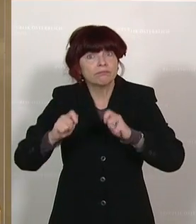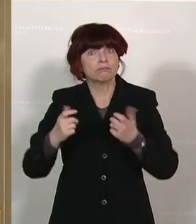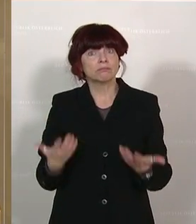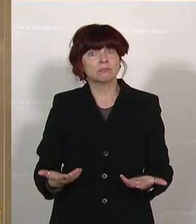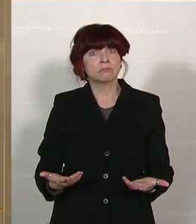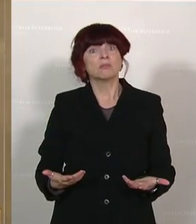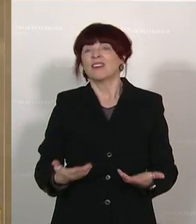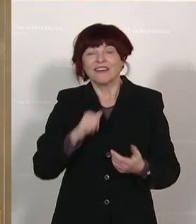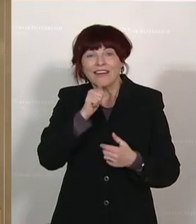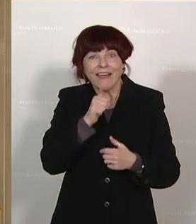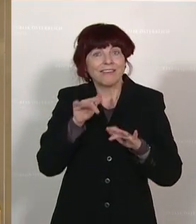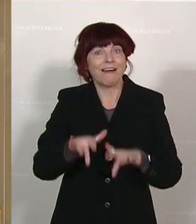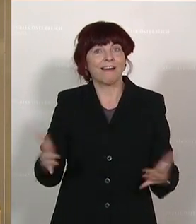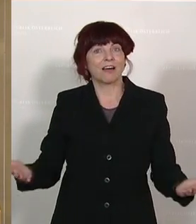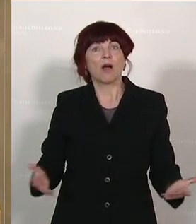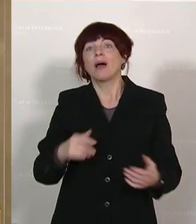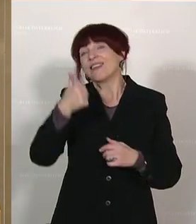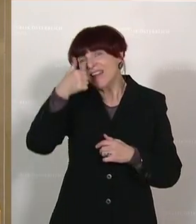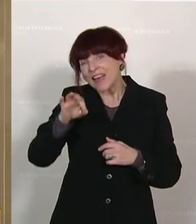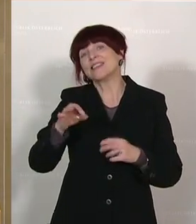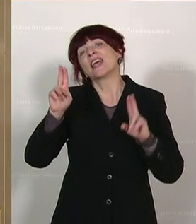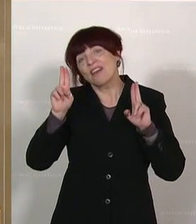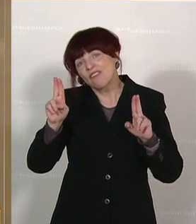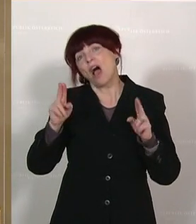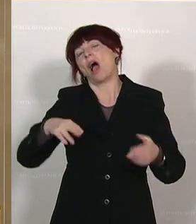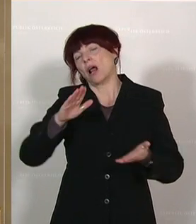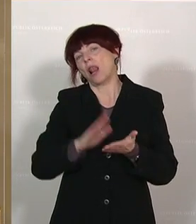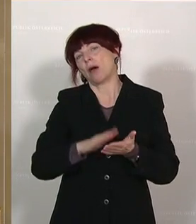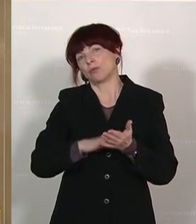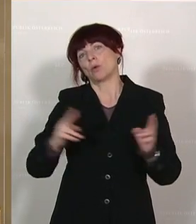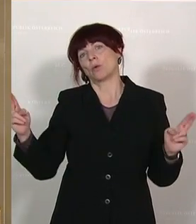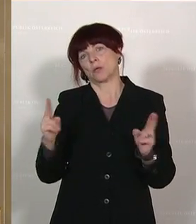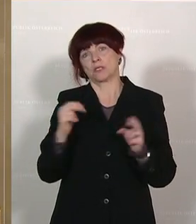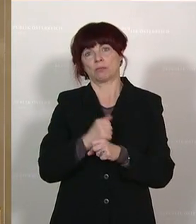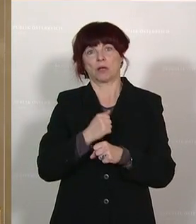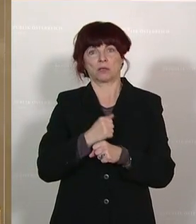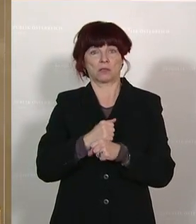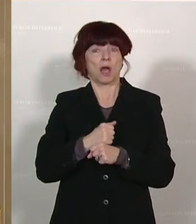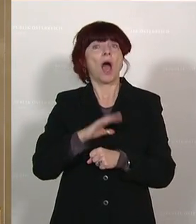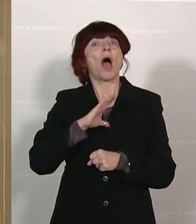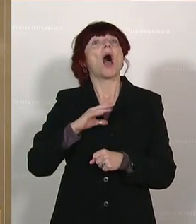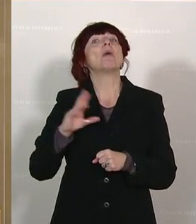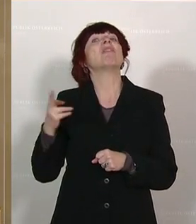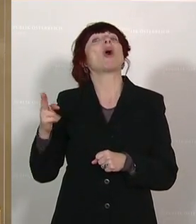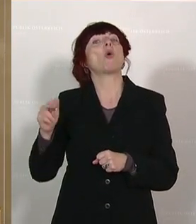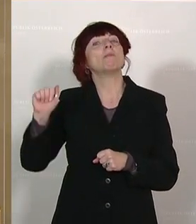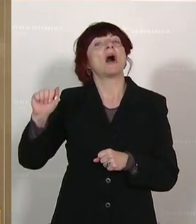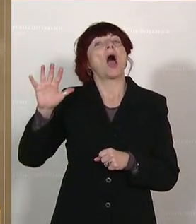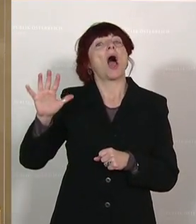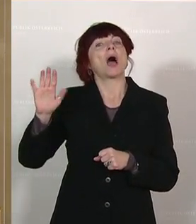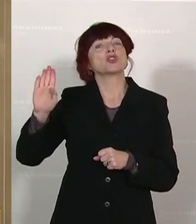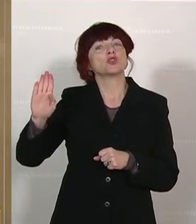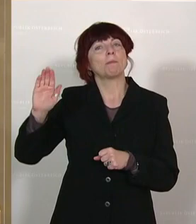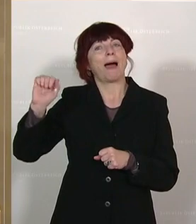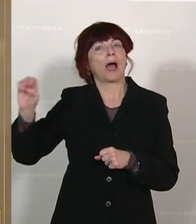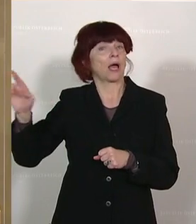das Einzige, was wirklich funktioniert hat, war Kurzarbeit. Das ist heute angesprochen worden. Aber deshalb, weil da die Aschbacher die Finger nicht drin gehabt hat. Sie waren nur am